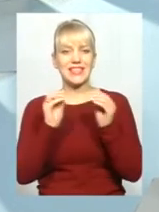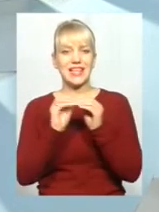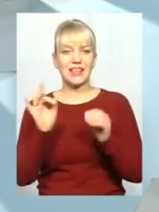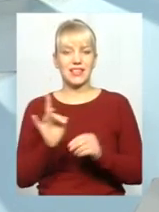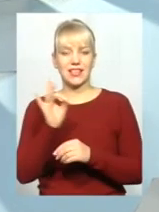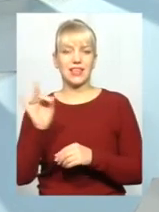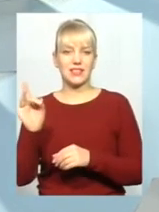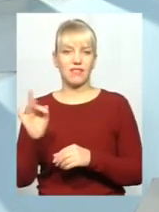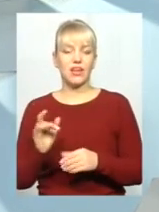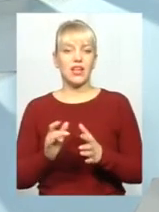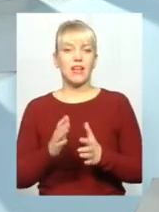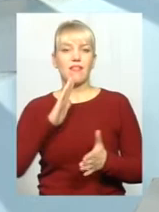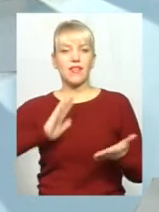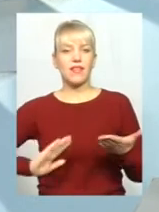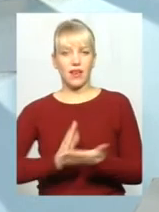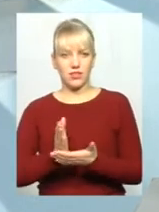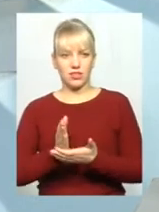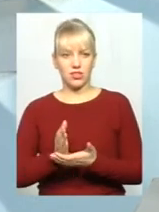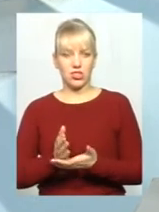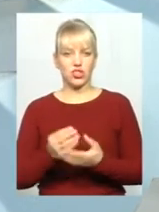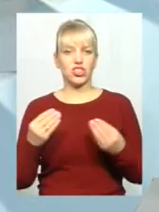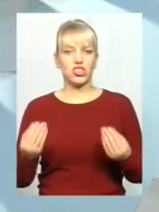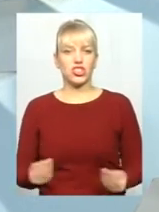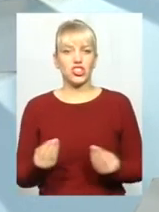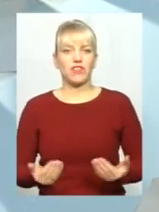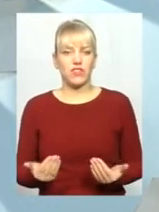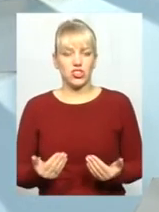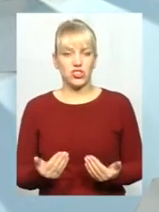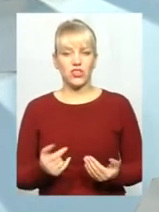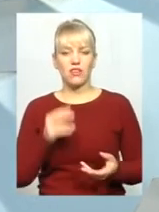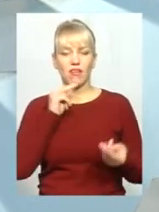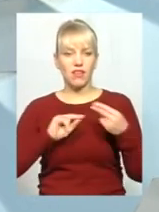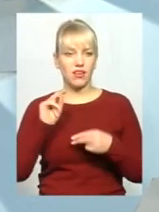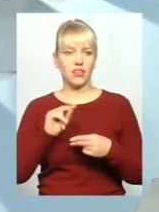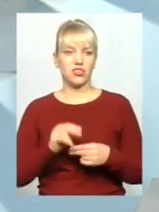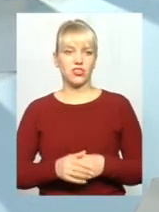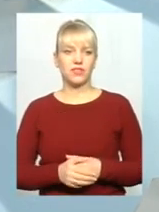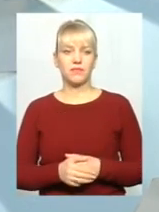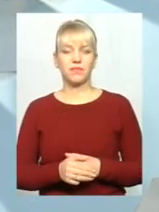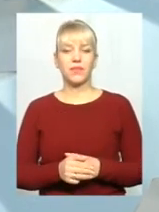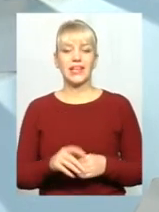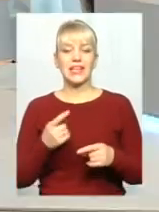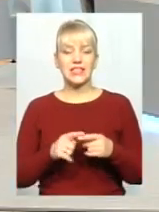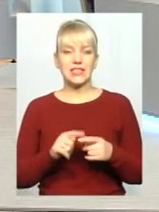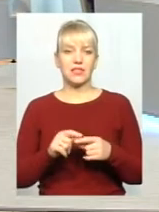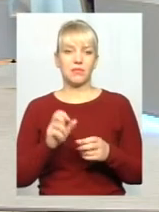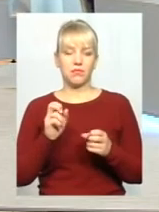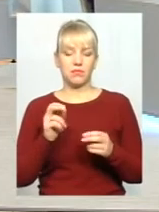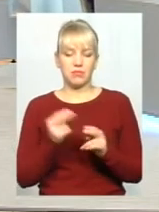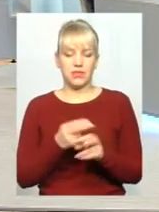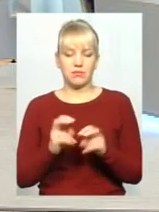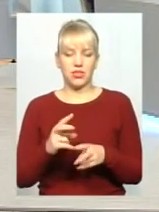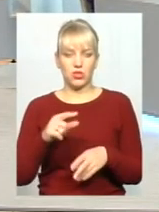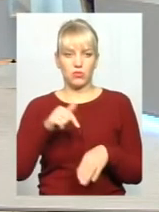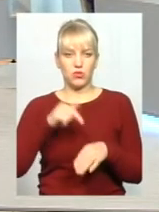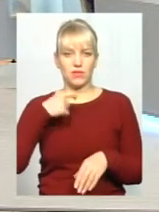якісніший, скажімо так, живіший, кращий і за дешеві гроші. Просто він буде себе безпечніше почувати на